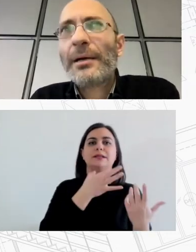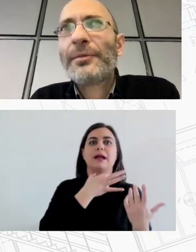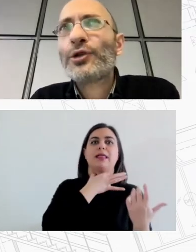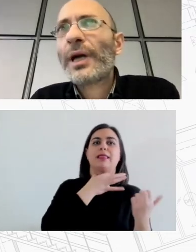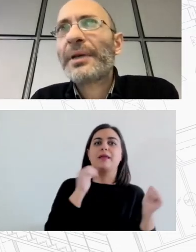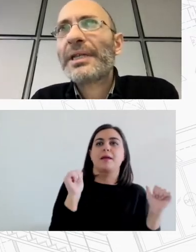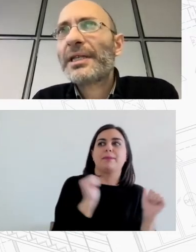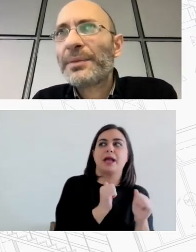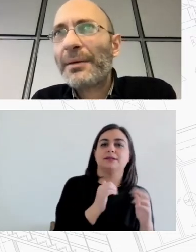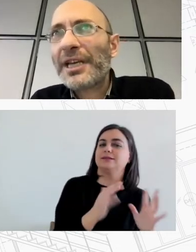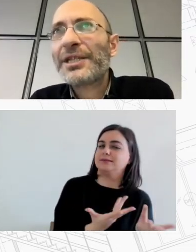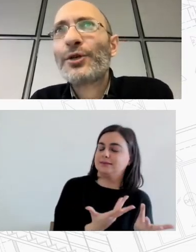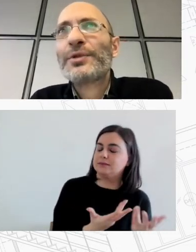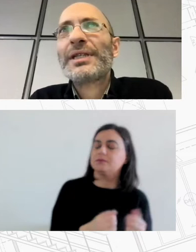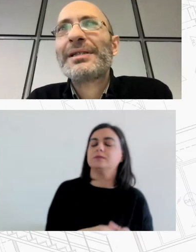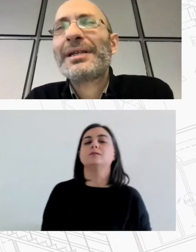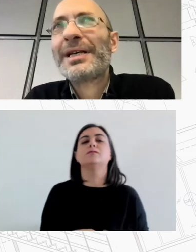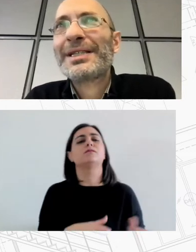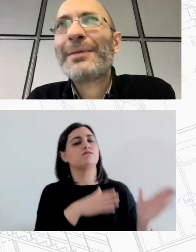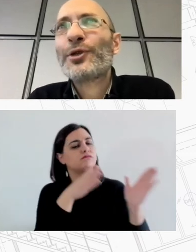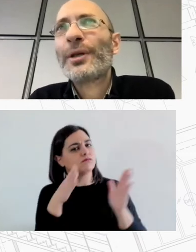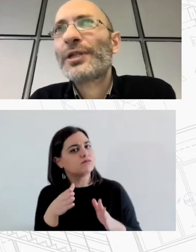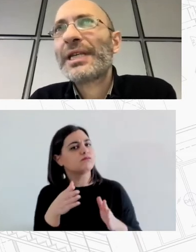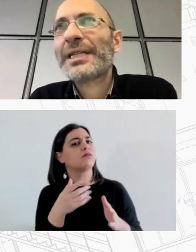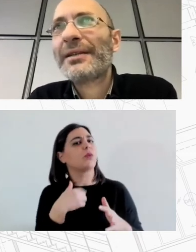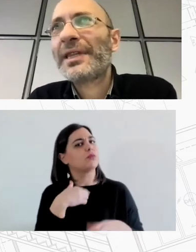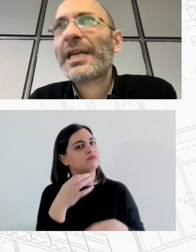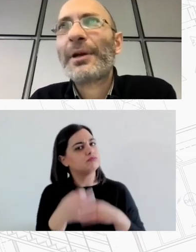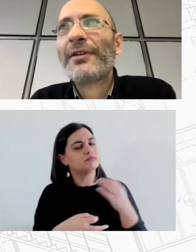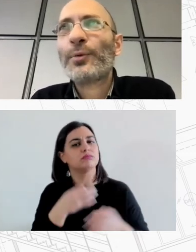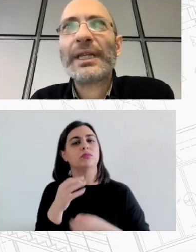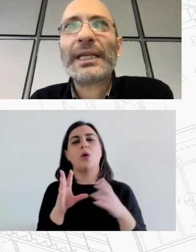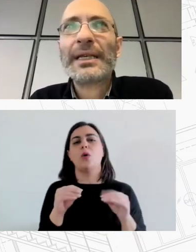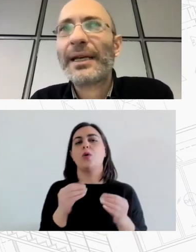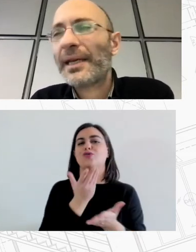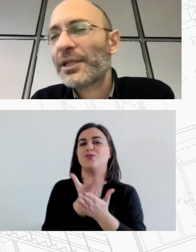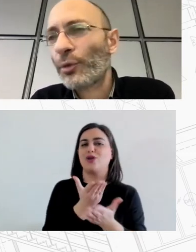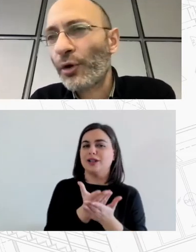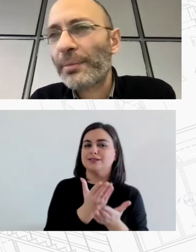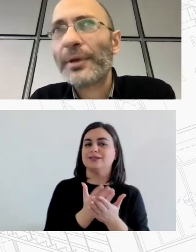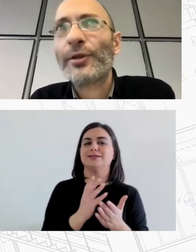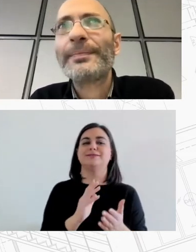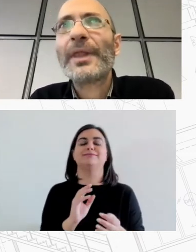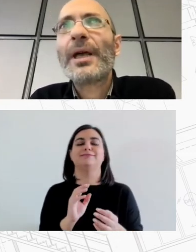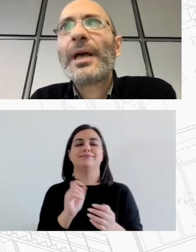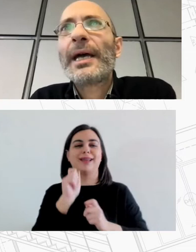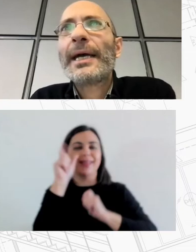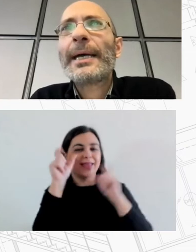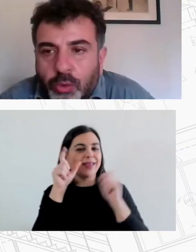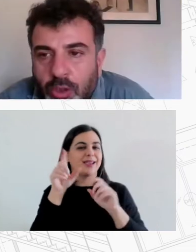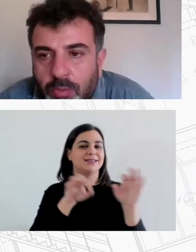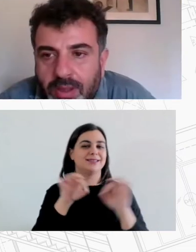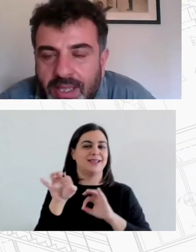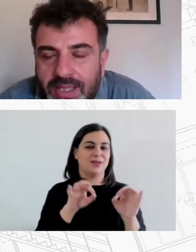δώσω κάποιες έτσι μια σύνοψη να συνάψω τότε τις κύριες κατευθείς για παρεμβάσεις πολιτικές για την κατοικία σε τοπικό επίπεδο Κύριε